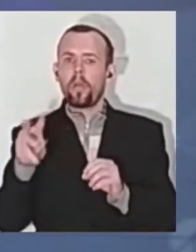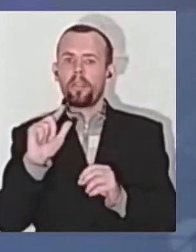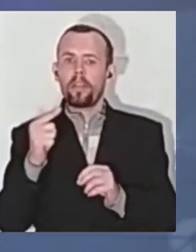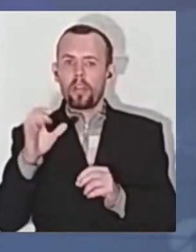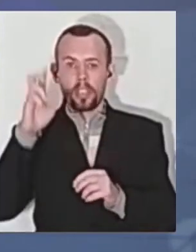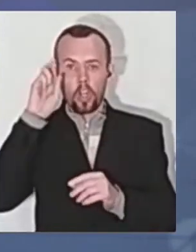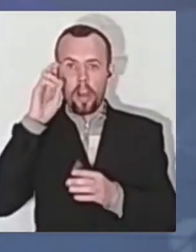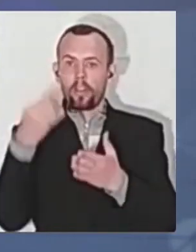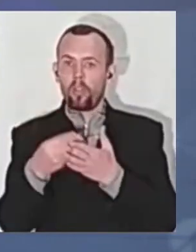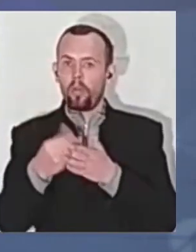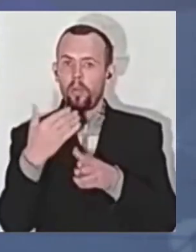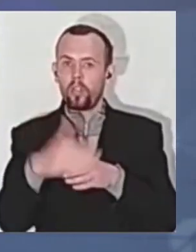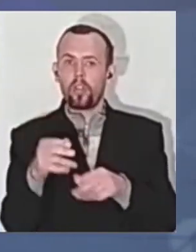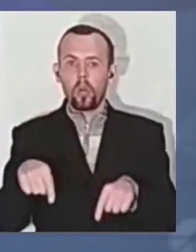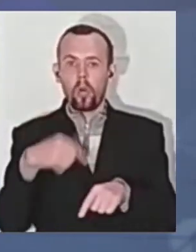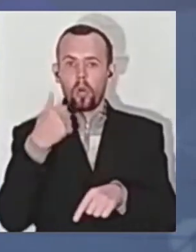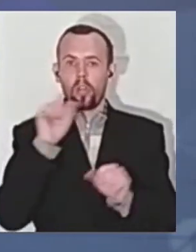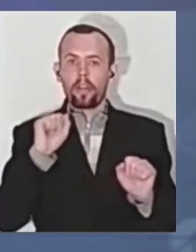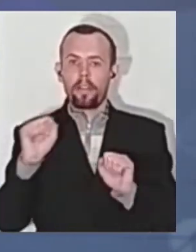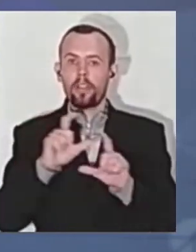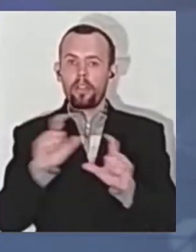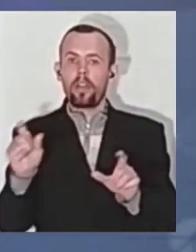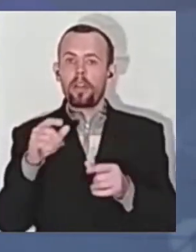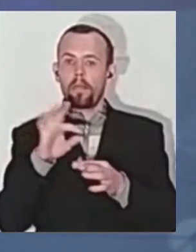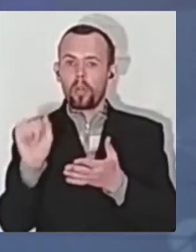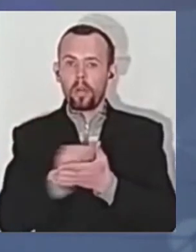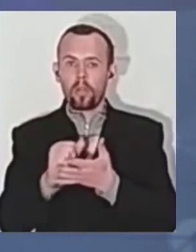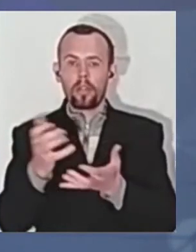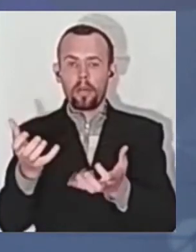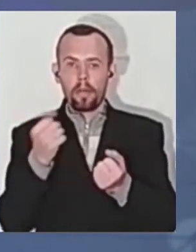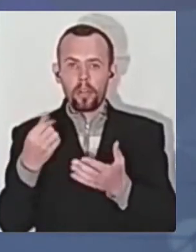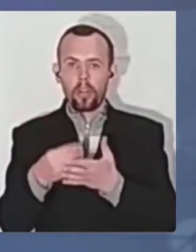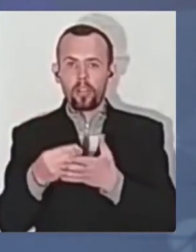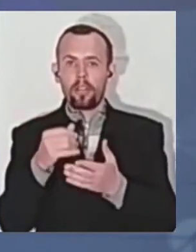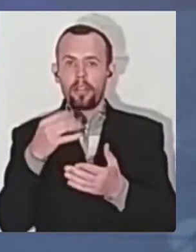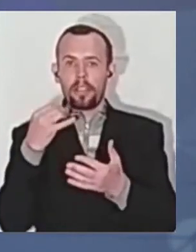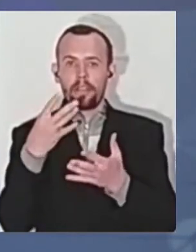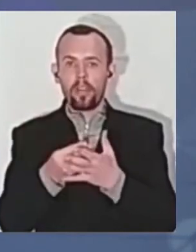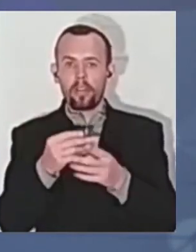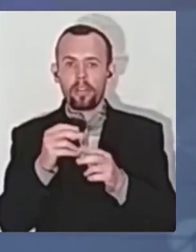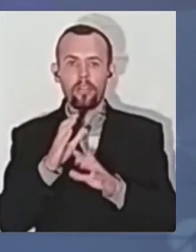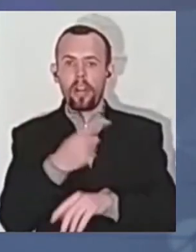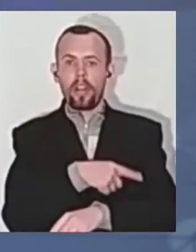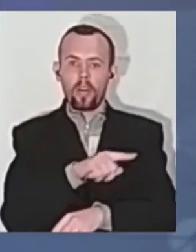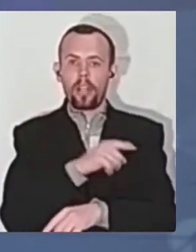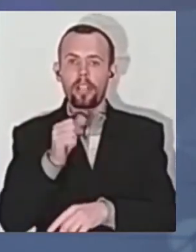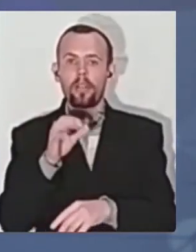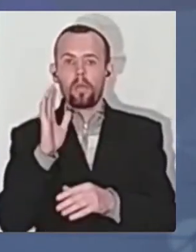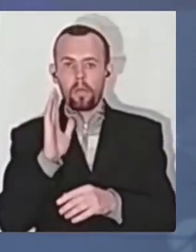бюджету. Цього року керівництво закладу подало документи на отримання коштів. Після їх розгляду між лікарнею та НСЗУ буде укладений договір.